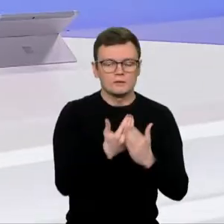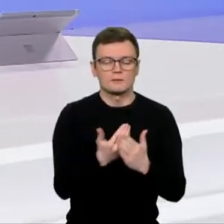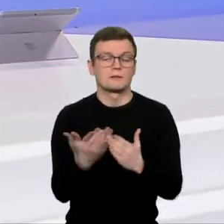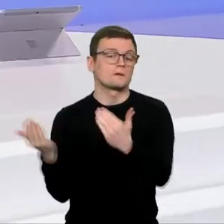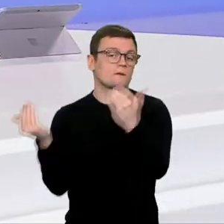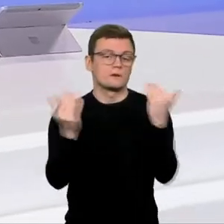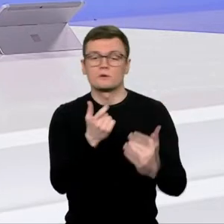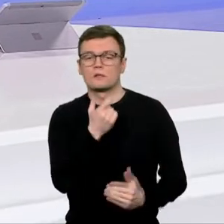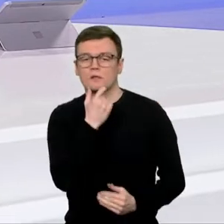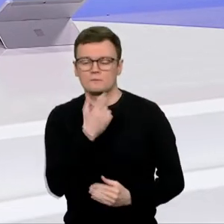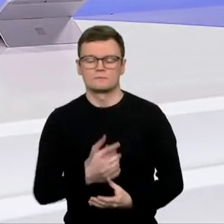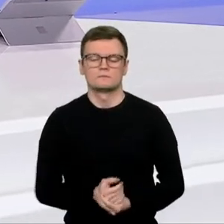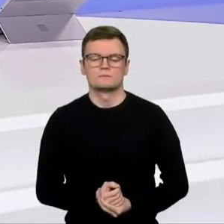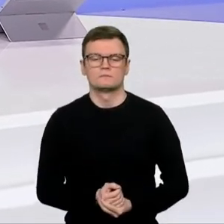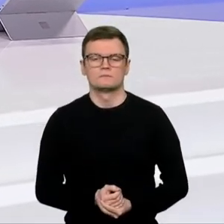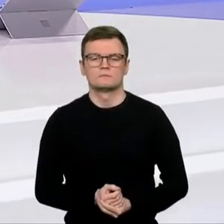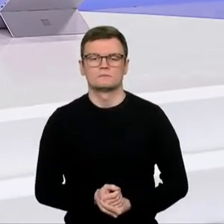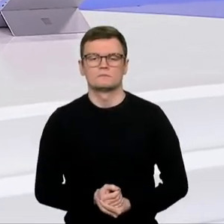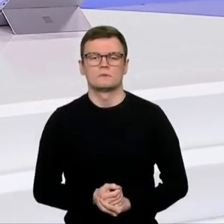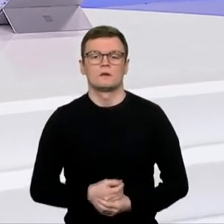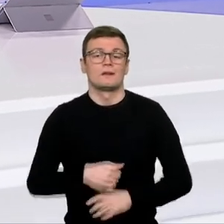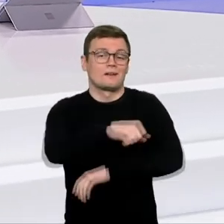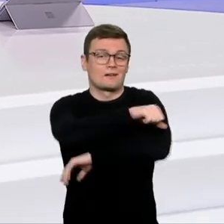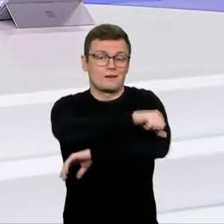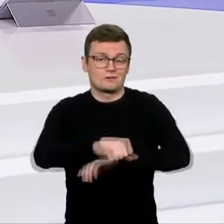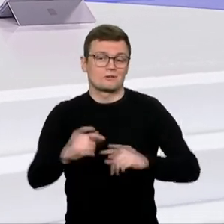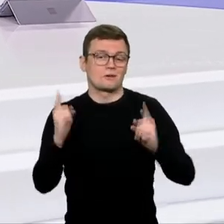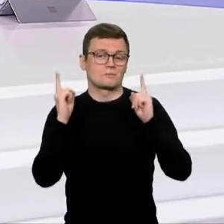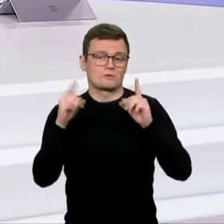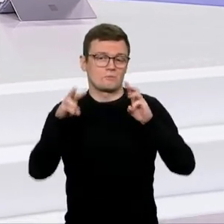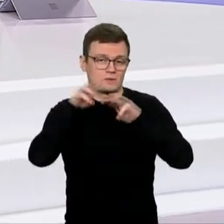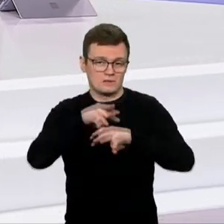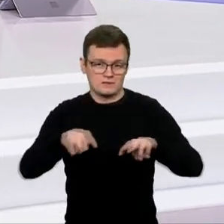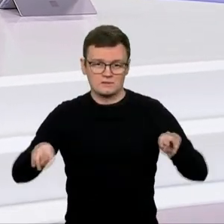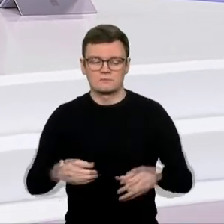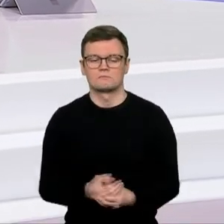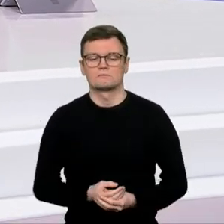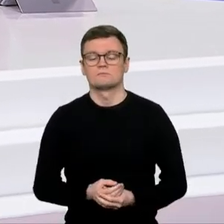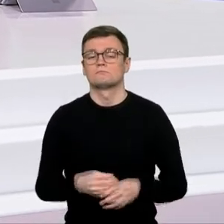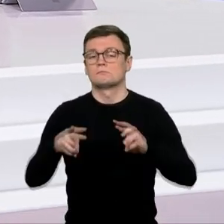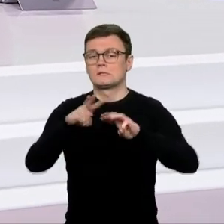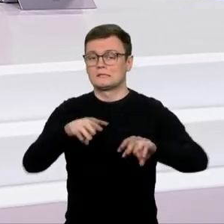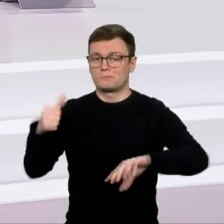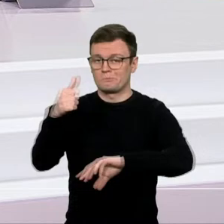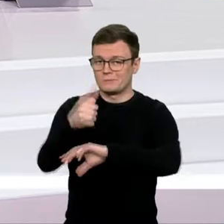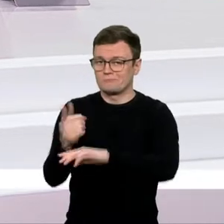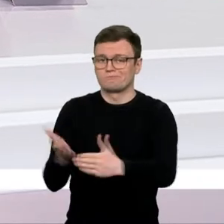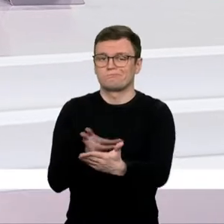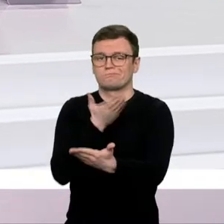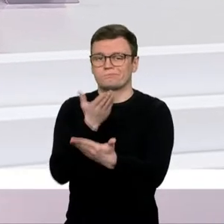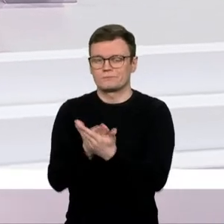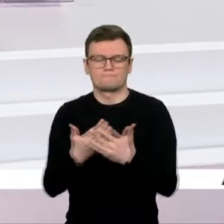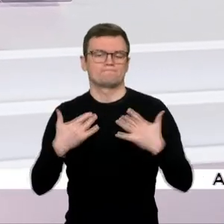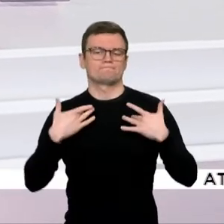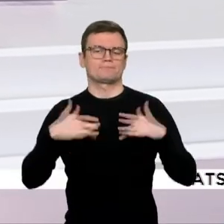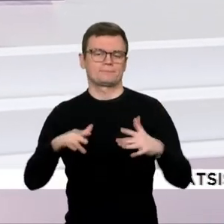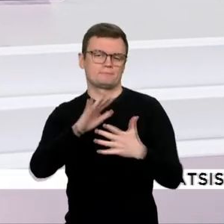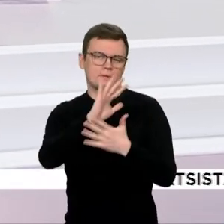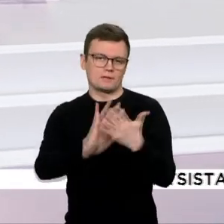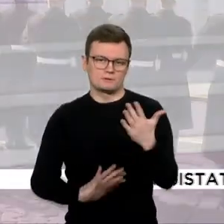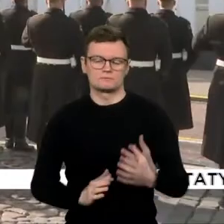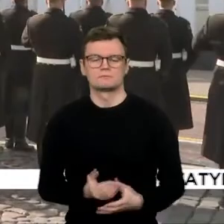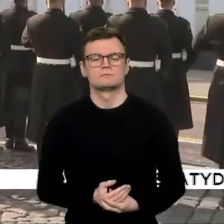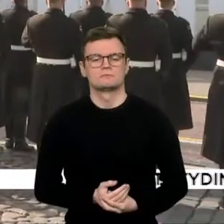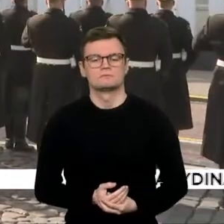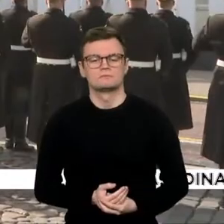Krašto apsaugos ministras Sarvydas Anušauskas premieriai įteikė atsistatydinimo prašymą. Savo sprendimo